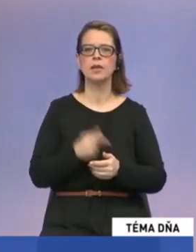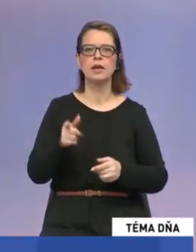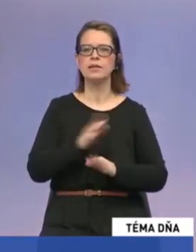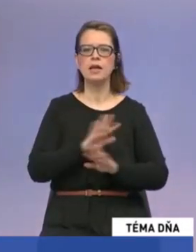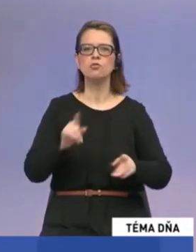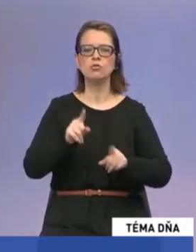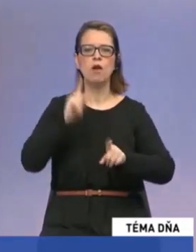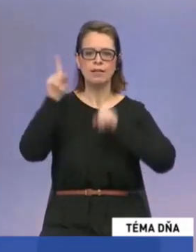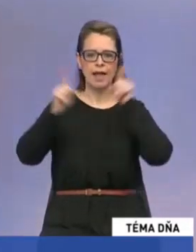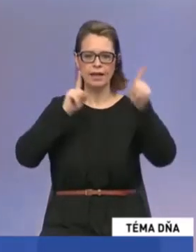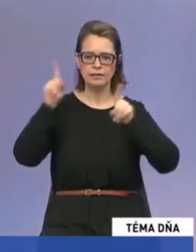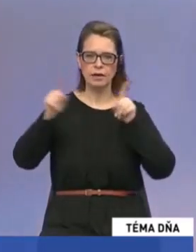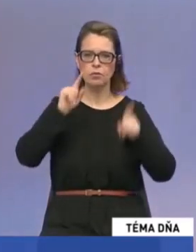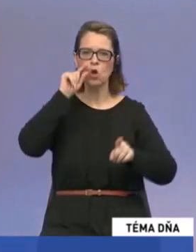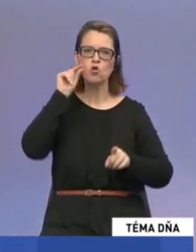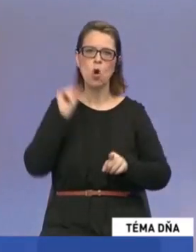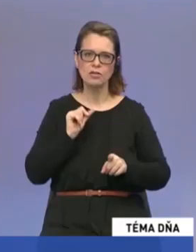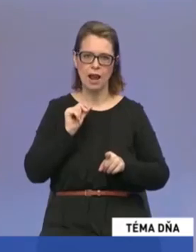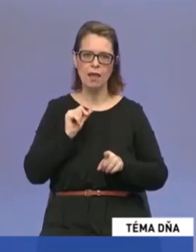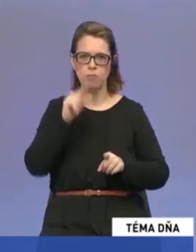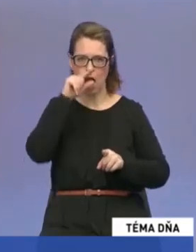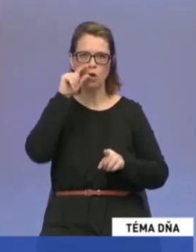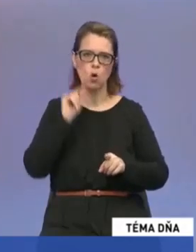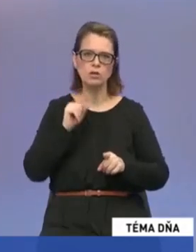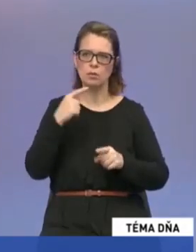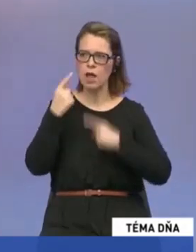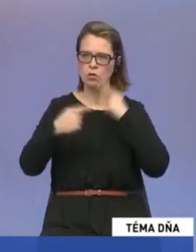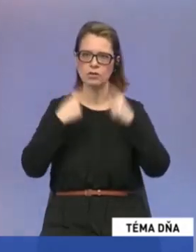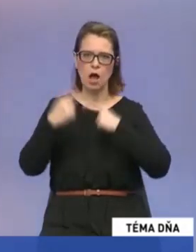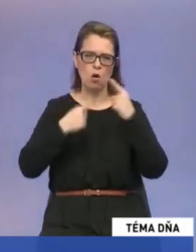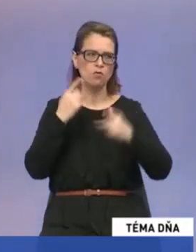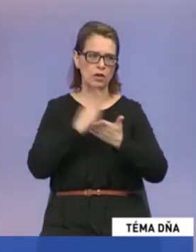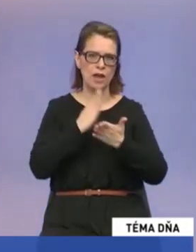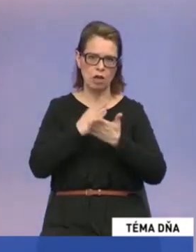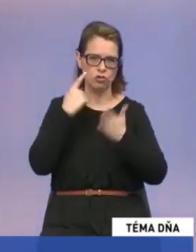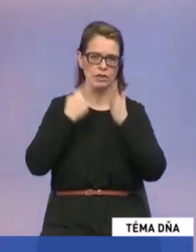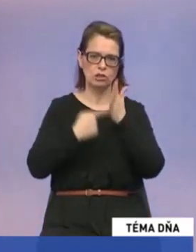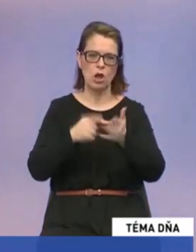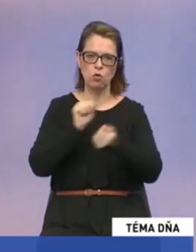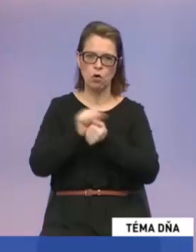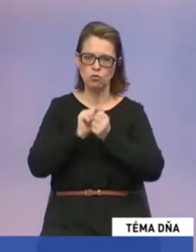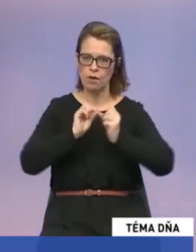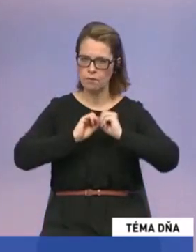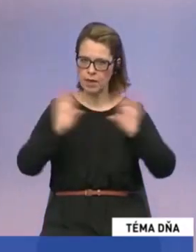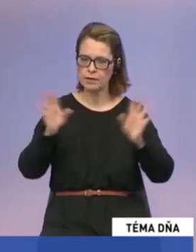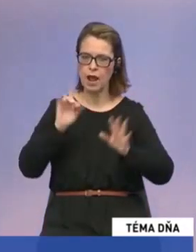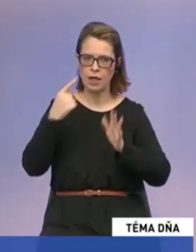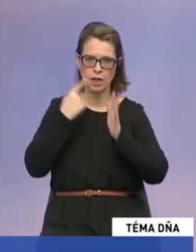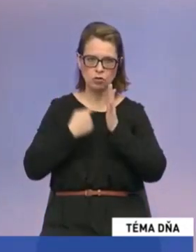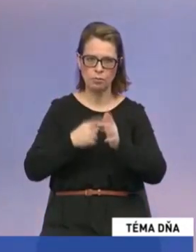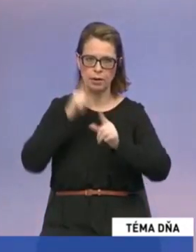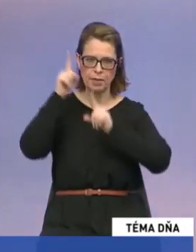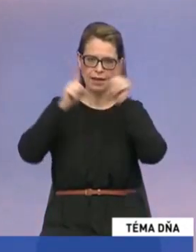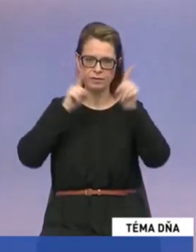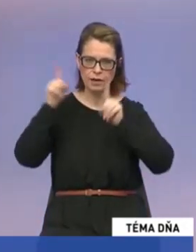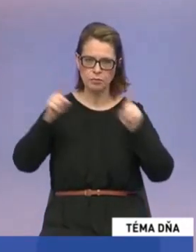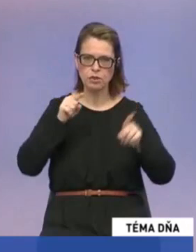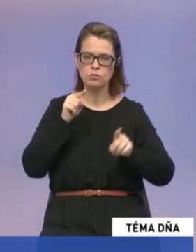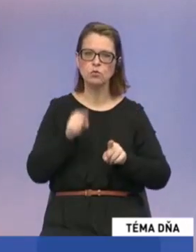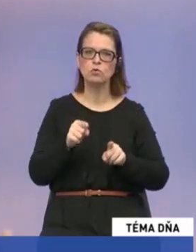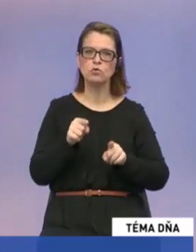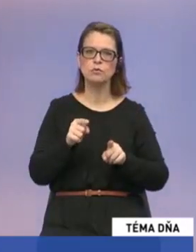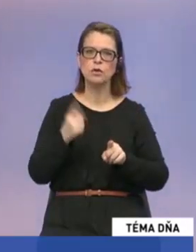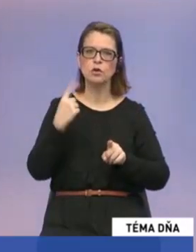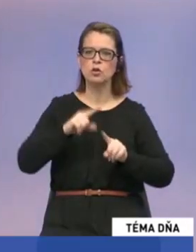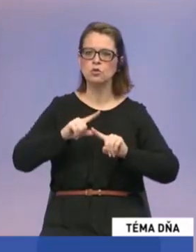toho extrémizmu Kotlebovského, ako sa samozrejme komunikuje najčastejšie teraz v médiách, ale je tu prejav aj extrémizmu do veľkej miery